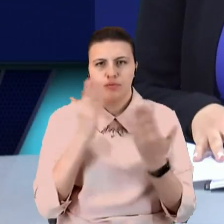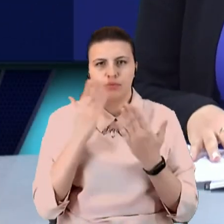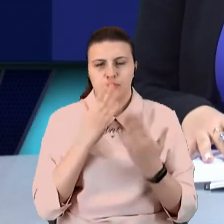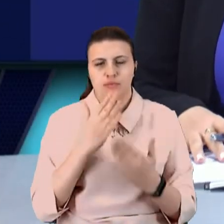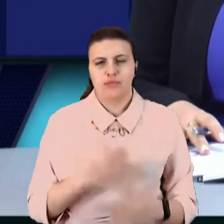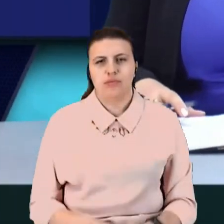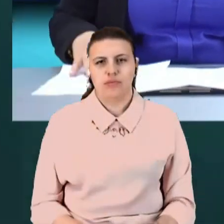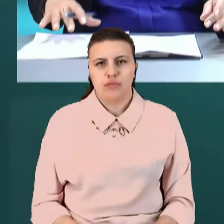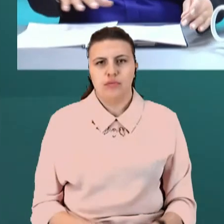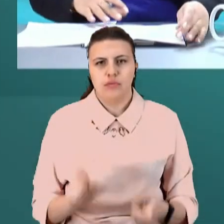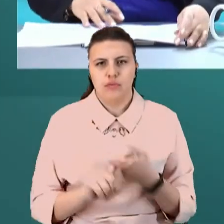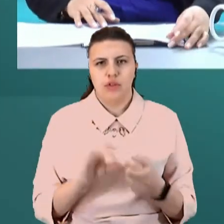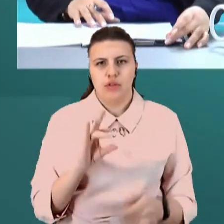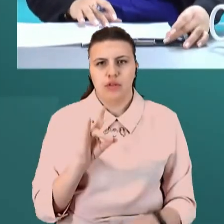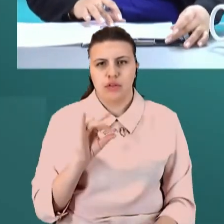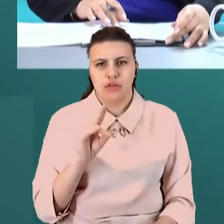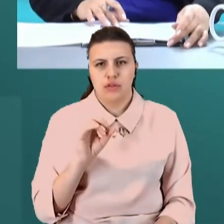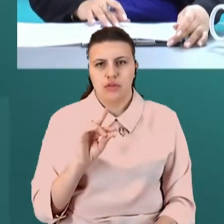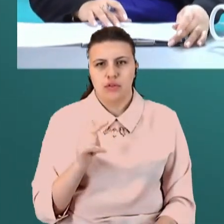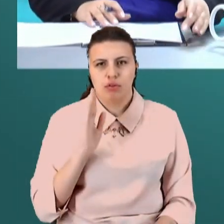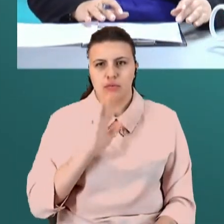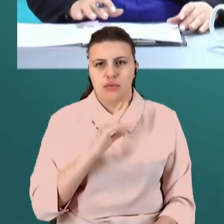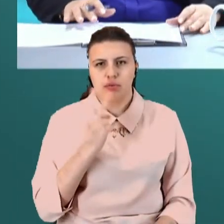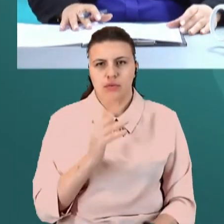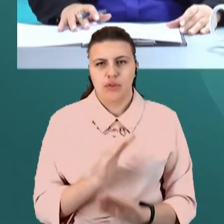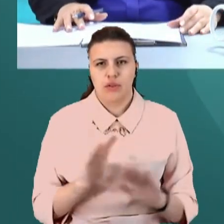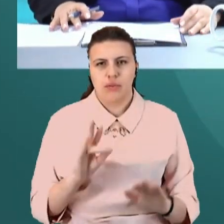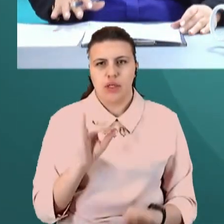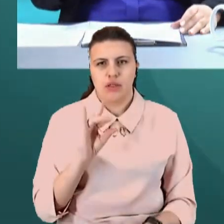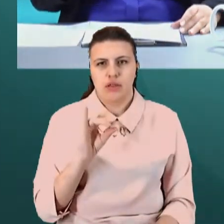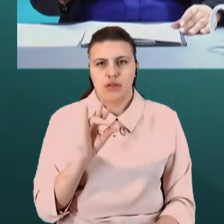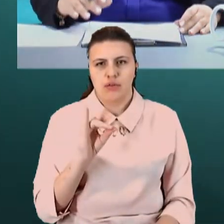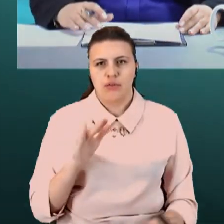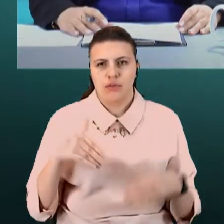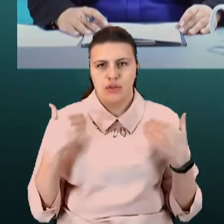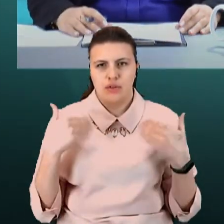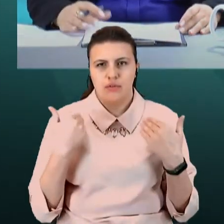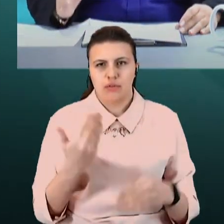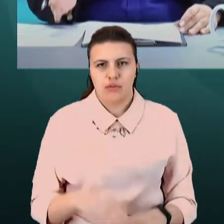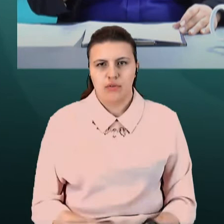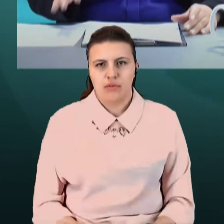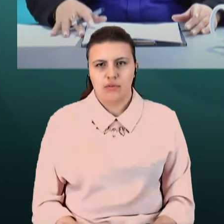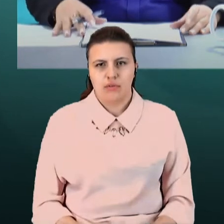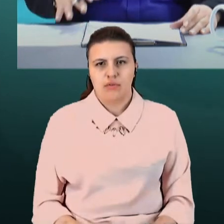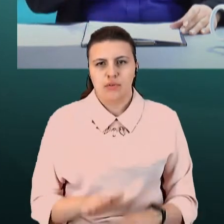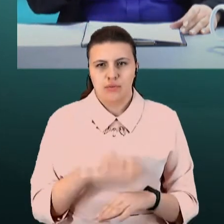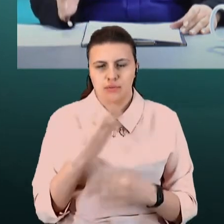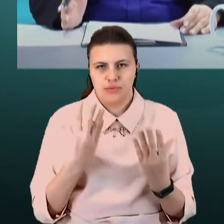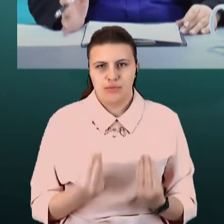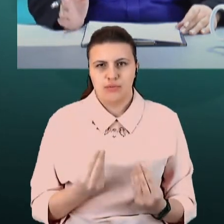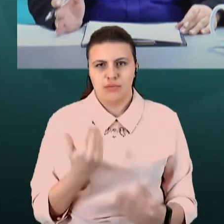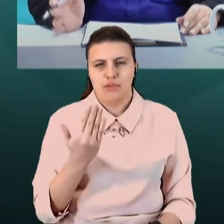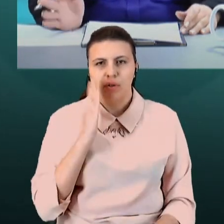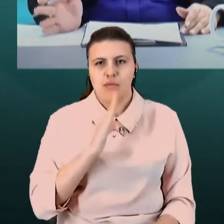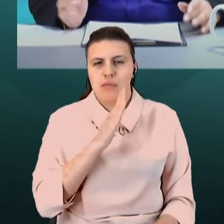вже на зв'язку Ірина Кришталь, мама двох діток. Пані Ірино, я вітаю вас. Доброго дня. Ви мама двох